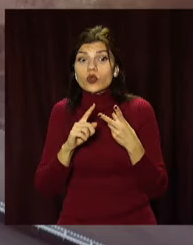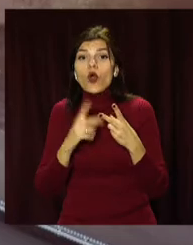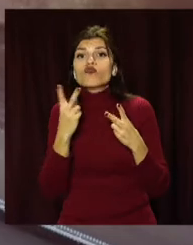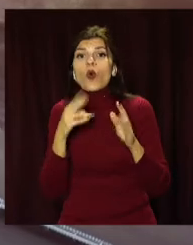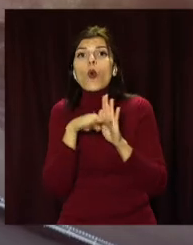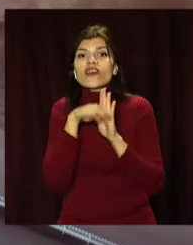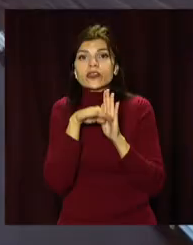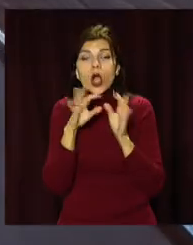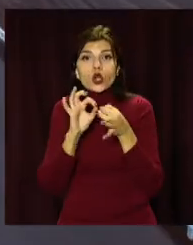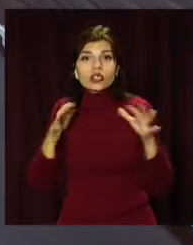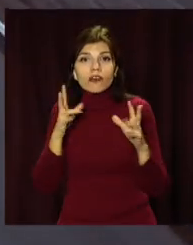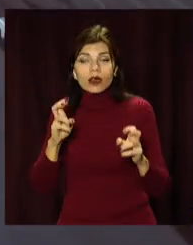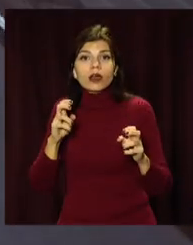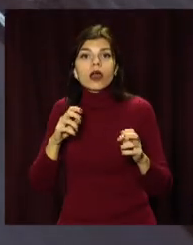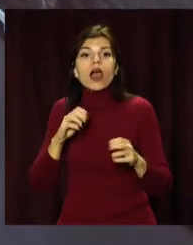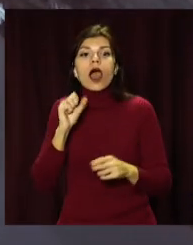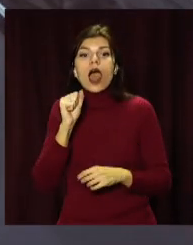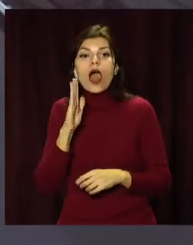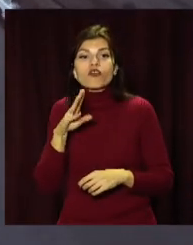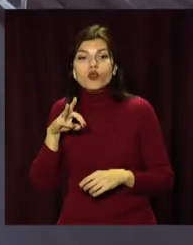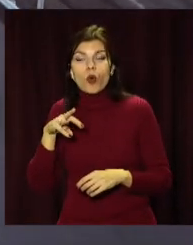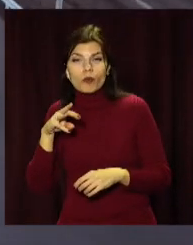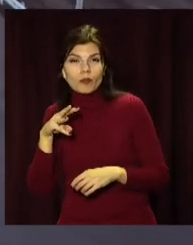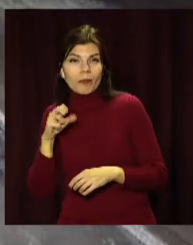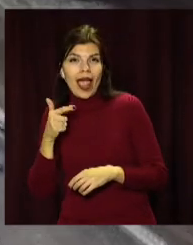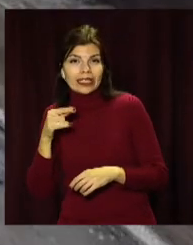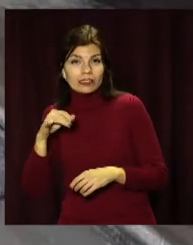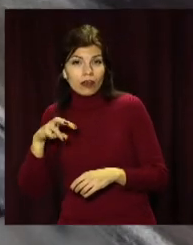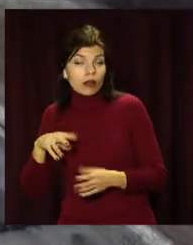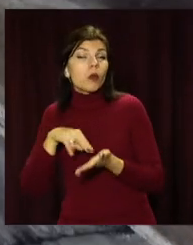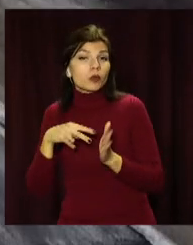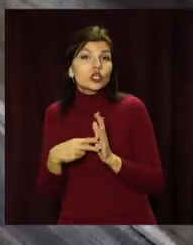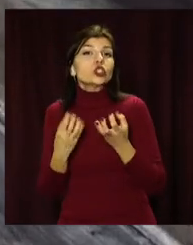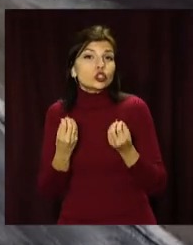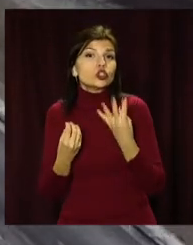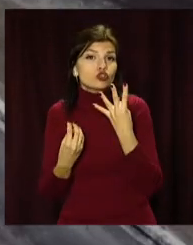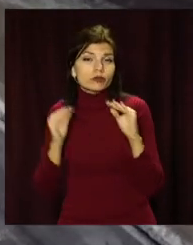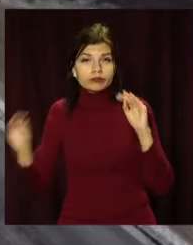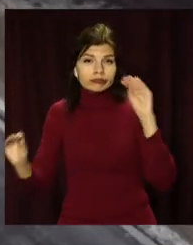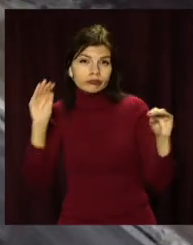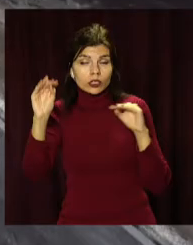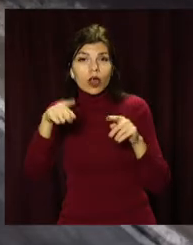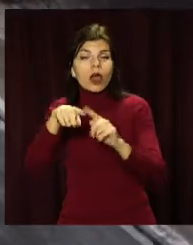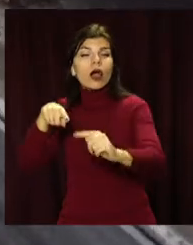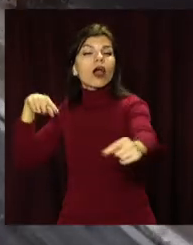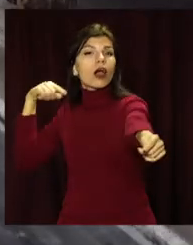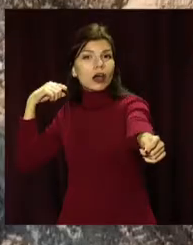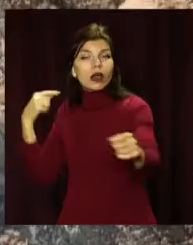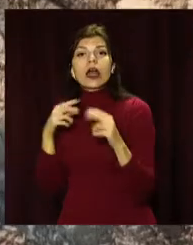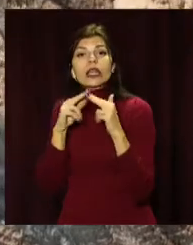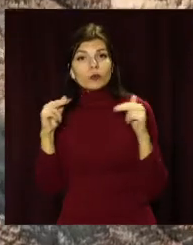транспортна розв'язка на автомагістралі Дніпро-Кобиляк і Решетилівка. Планують звести ще чотири. Довжина траси на